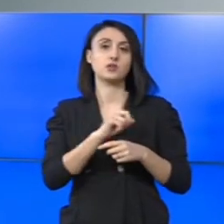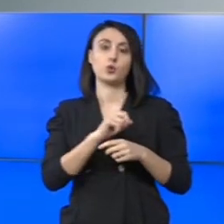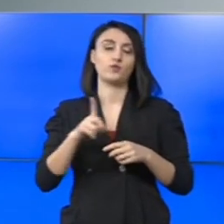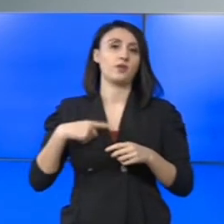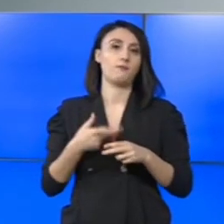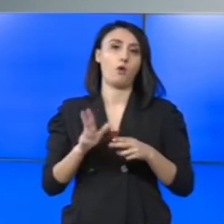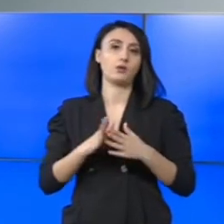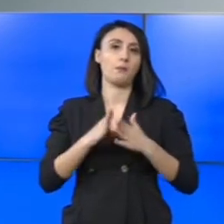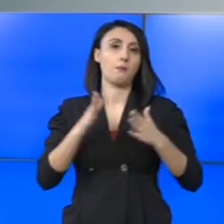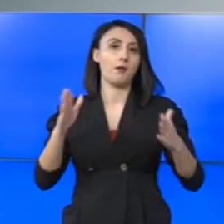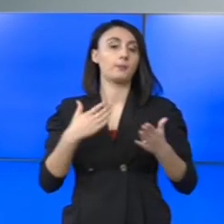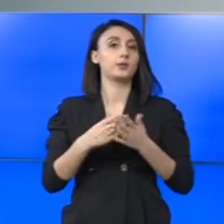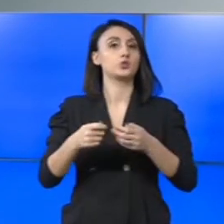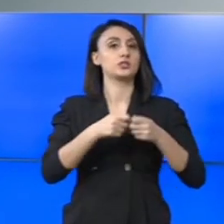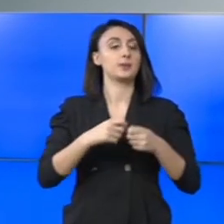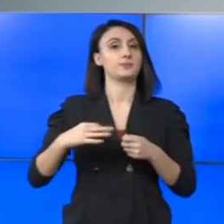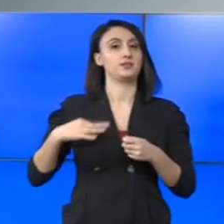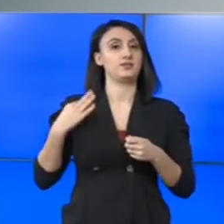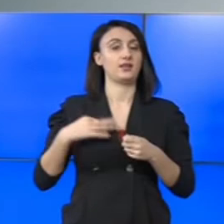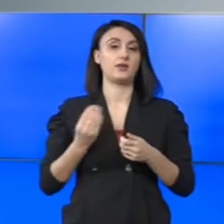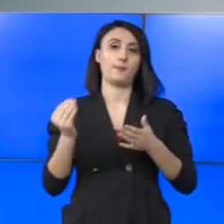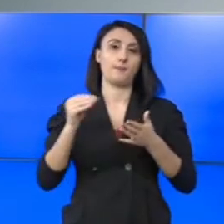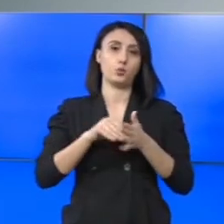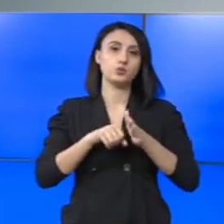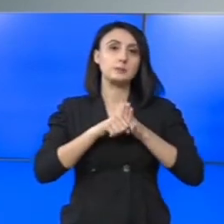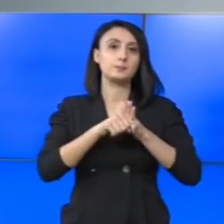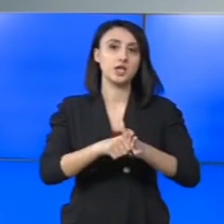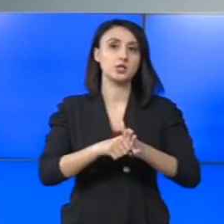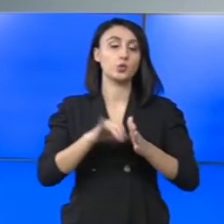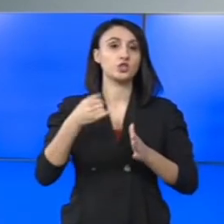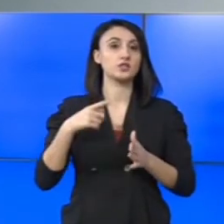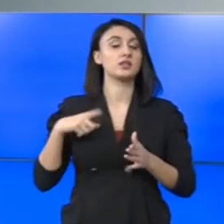fie atât de mare încât sistemul de sănătate să fie pus sub presiune și să fie colapsat.